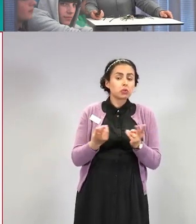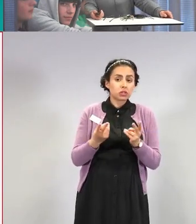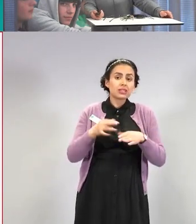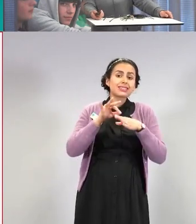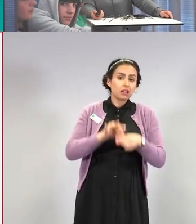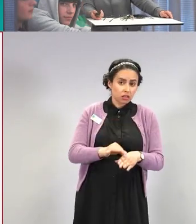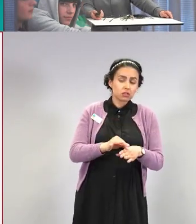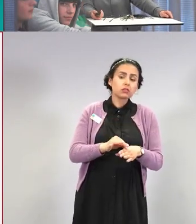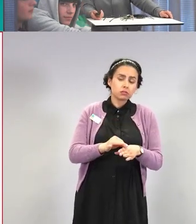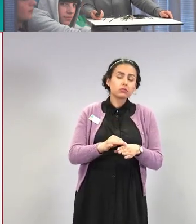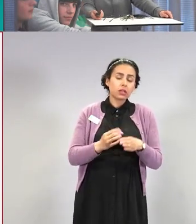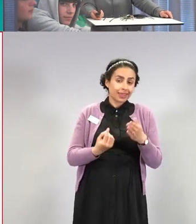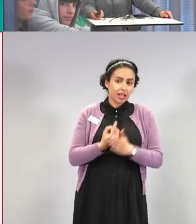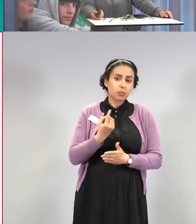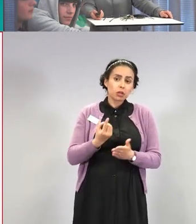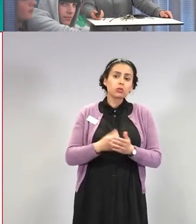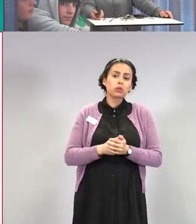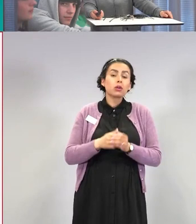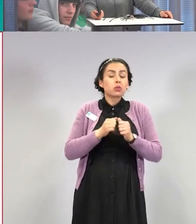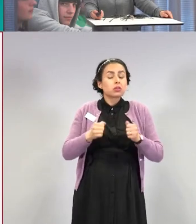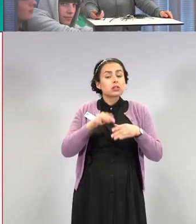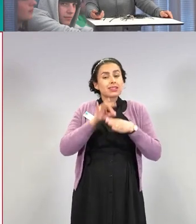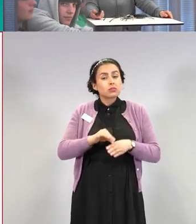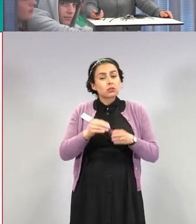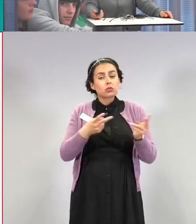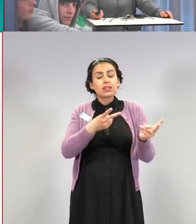Tartunnat tai sairaudet ovat yleensä lieviä.